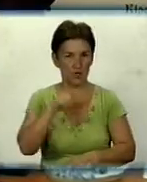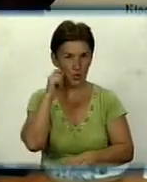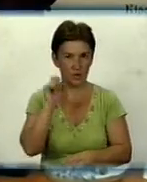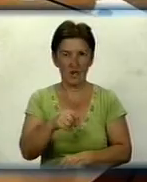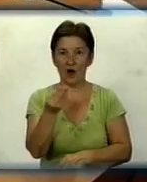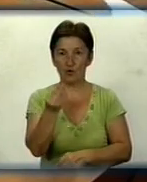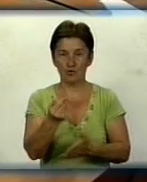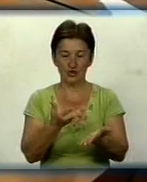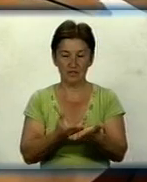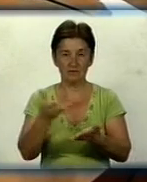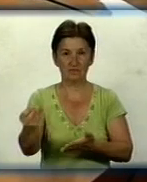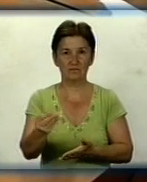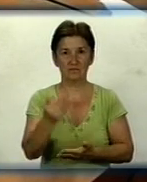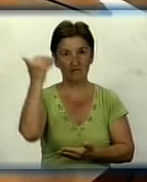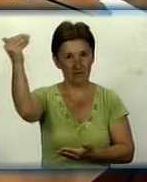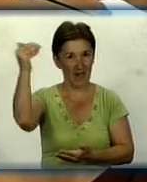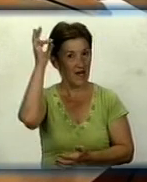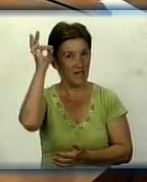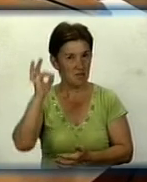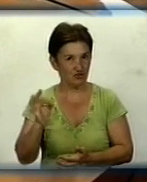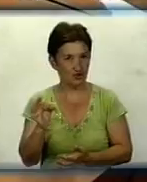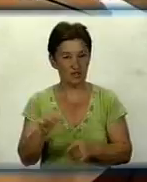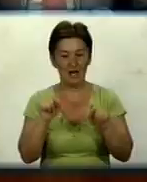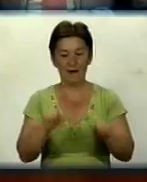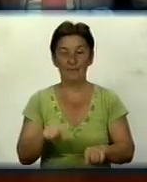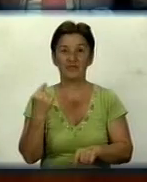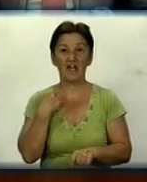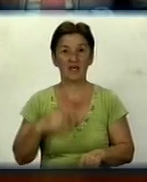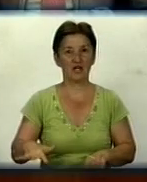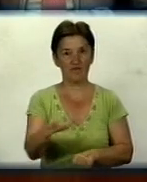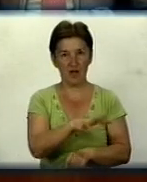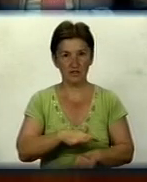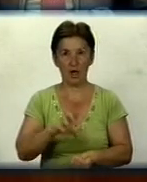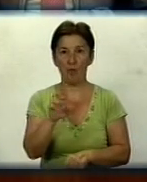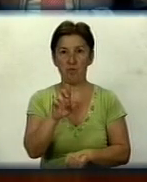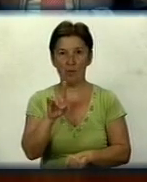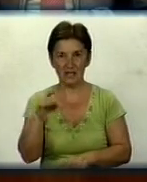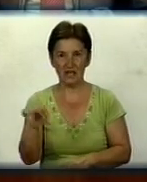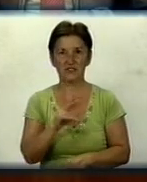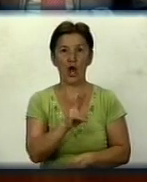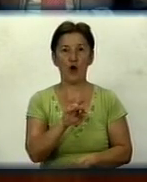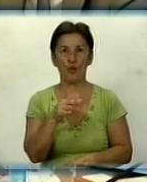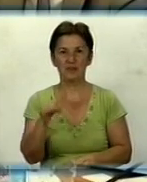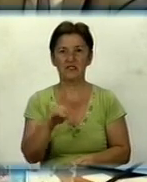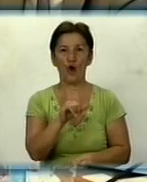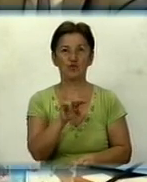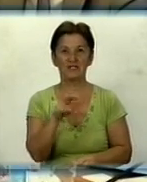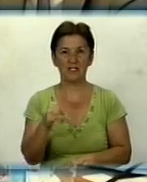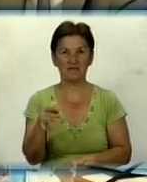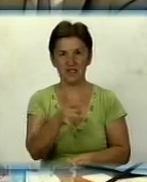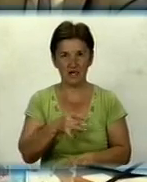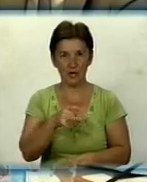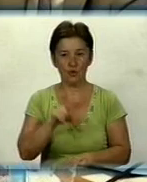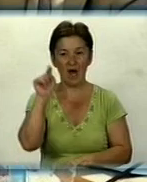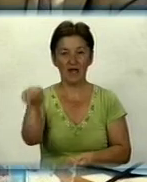надає уряд Федеративної республіки Німеччини. На Кіровоградщині участь в проєкті братимуть Бобринецький, Компанівський та Устинівський райони. Там у